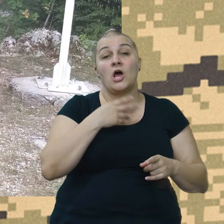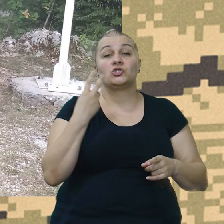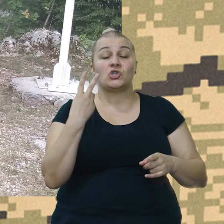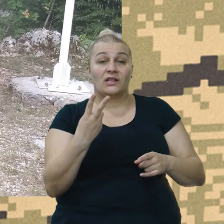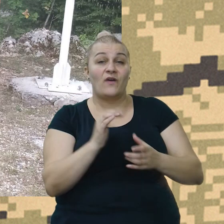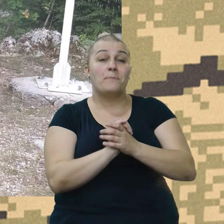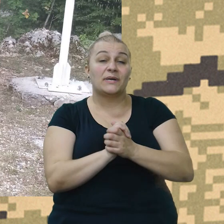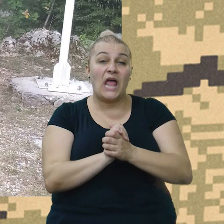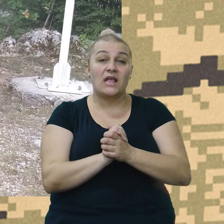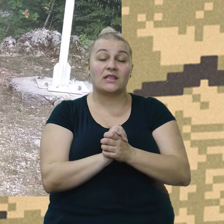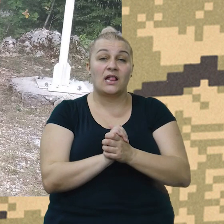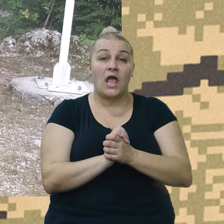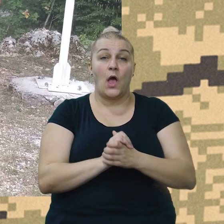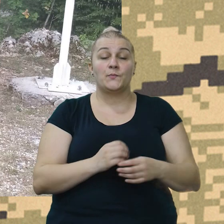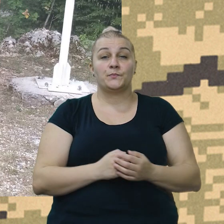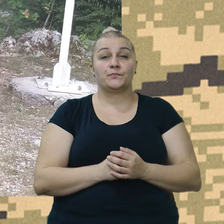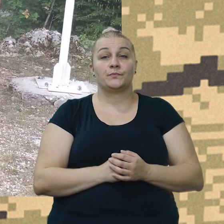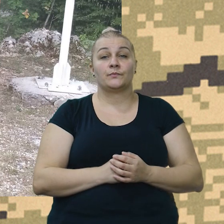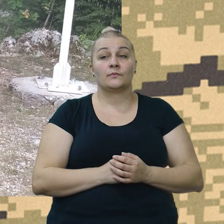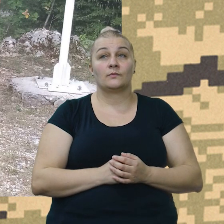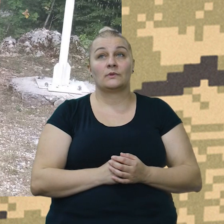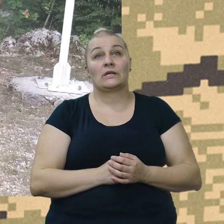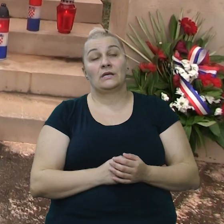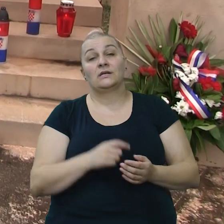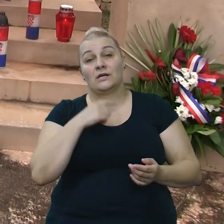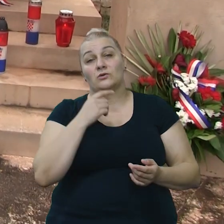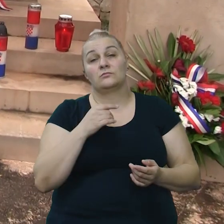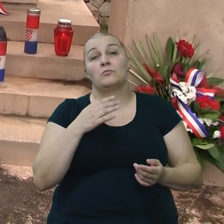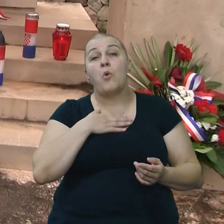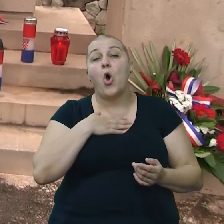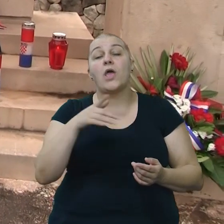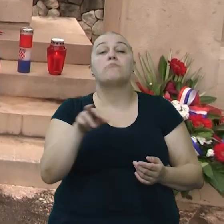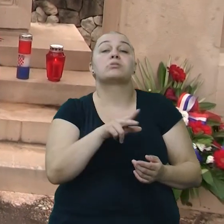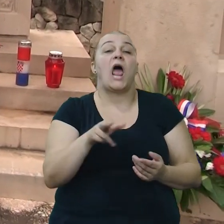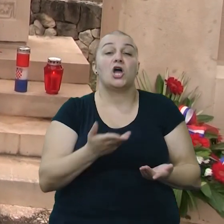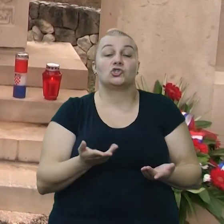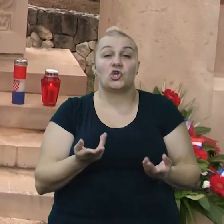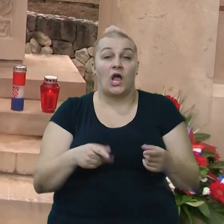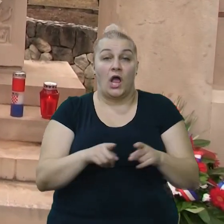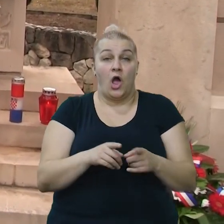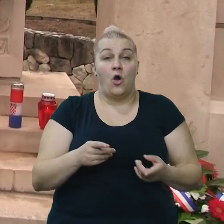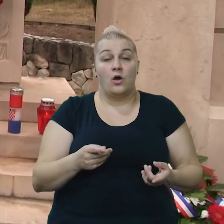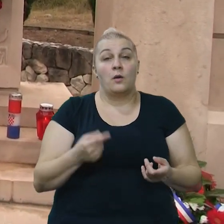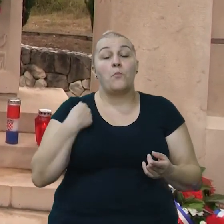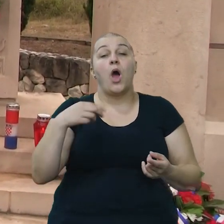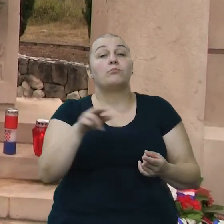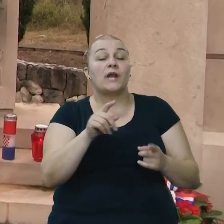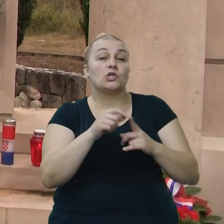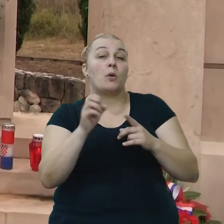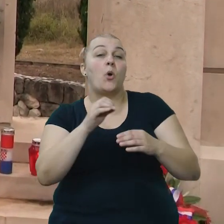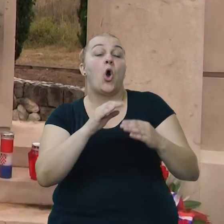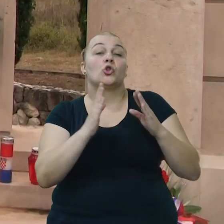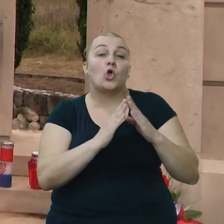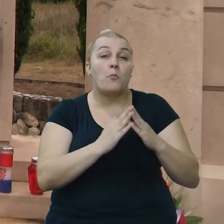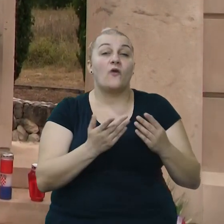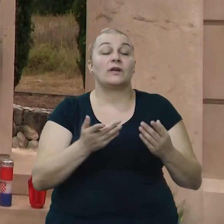prijatelja, ružno sam rekao ta, moja braća, moja braća po domovini, moja